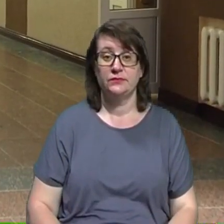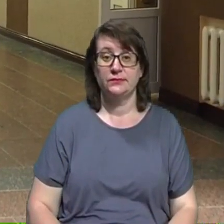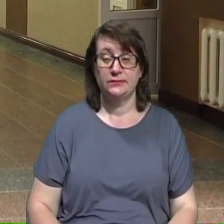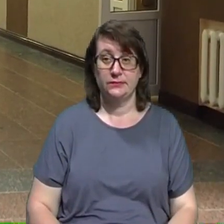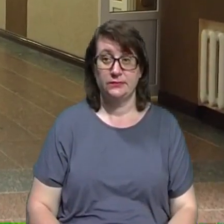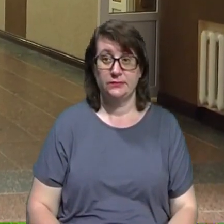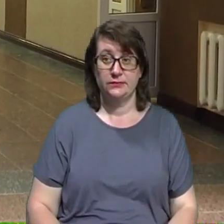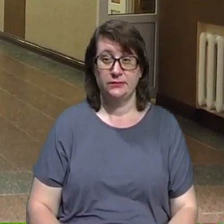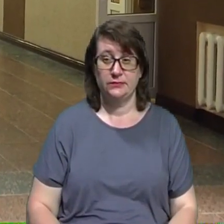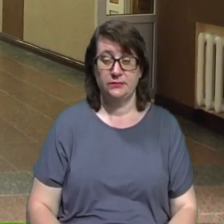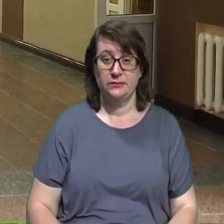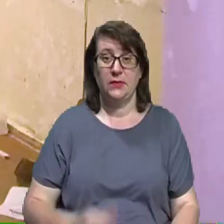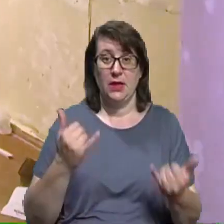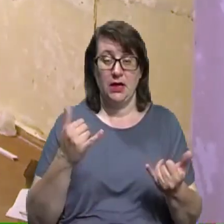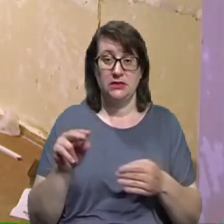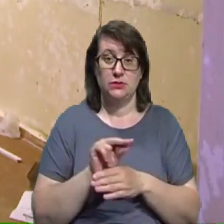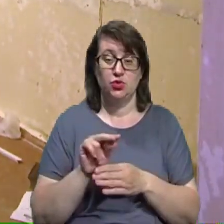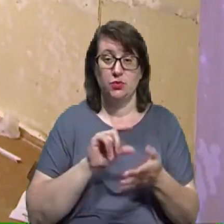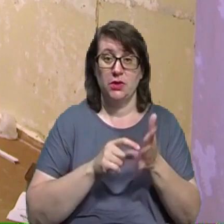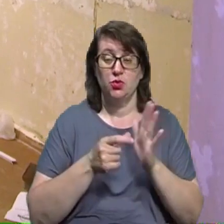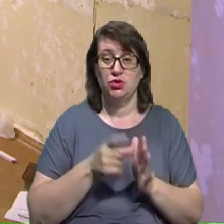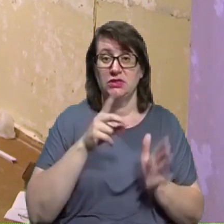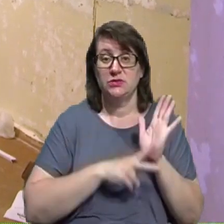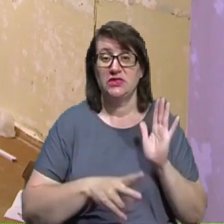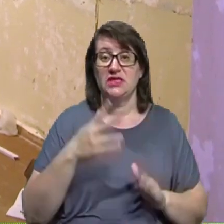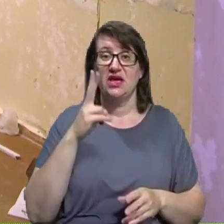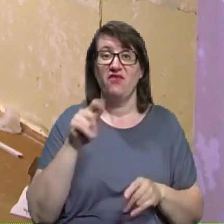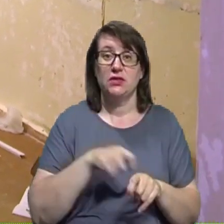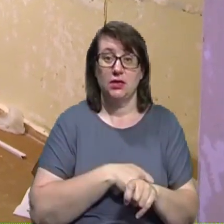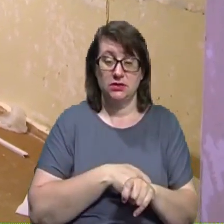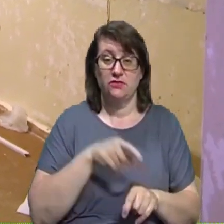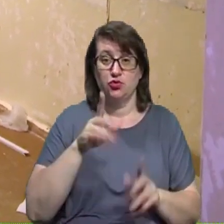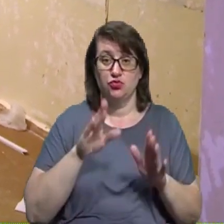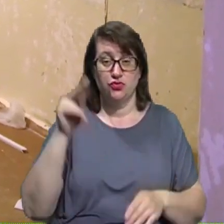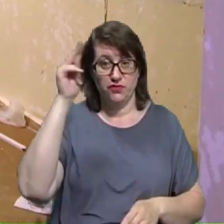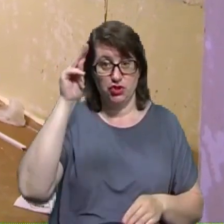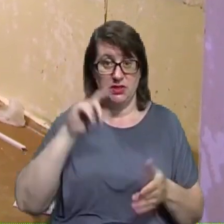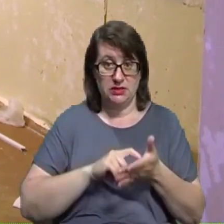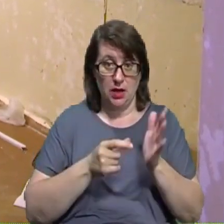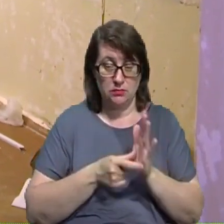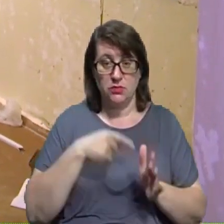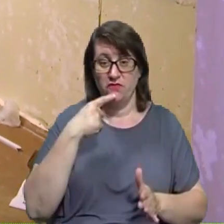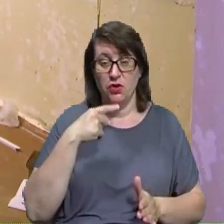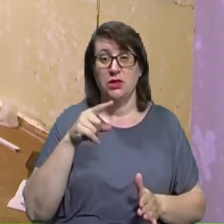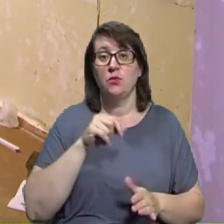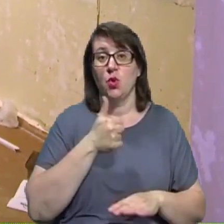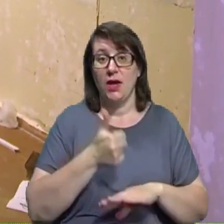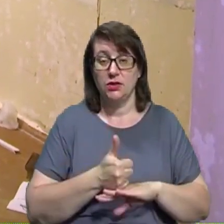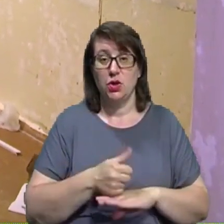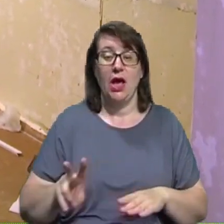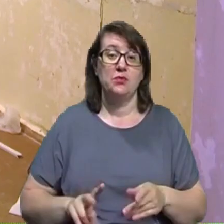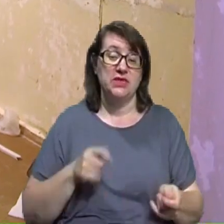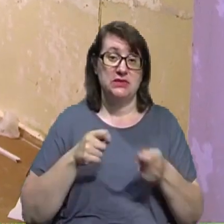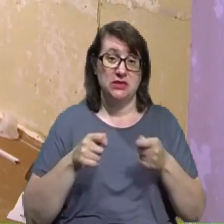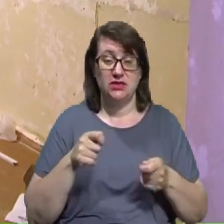Наразі ремонтують приміщення у 70 квадратів. Тут буде учительська. каже проректор з адміністративно-господарської роботи